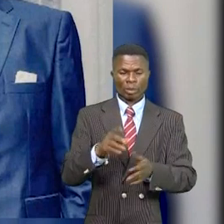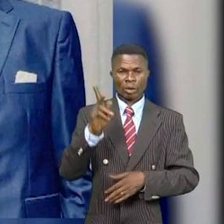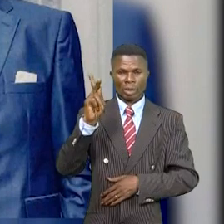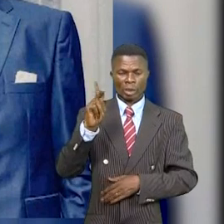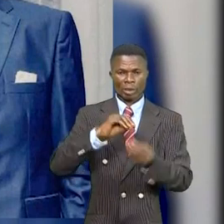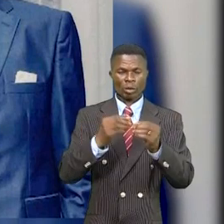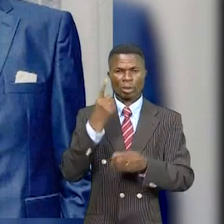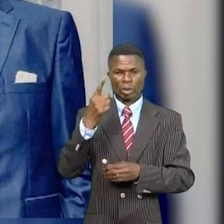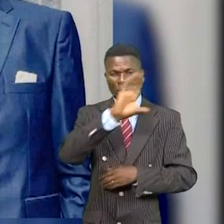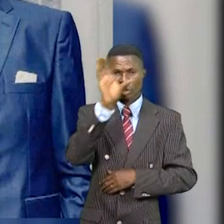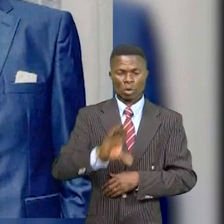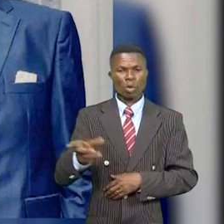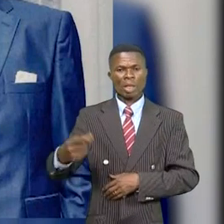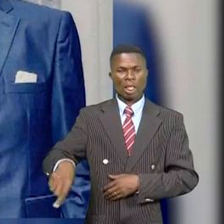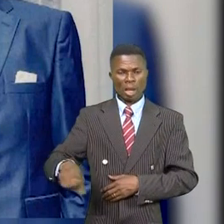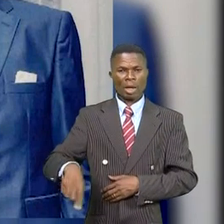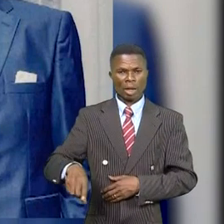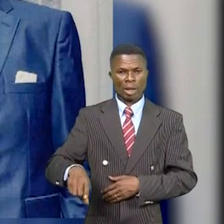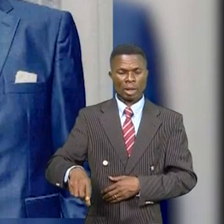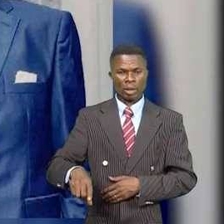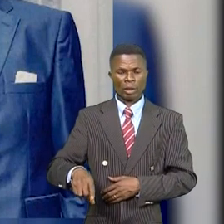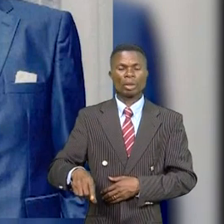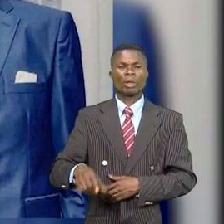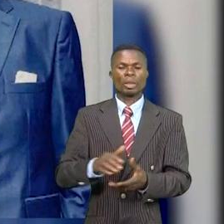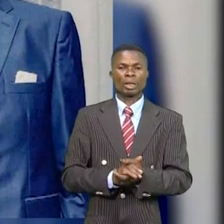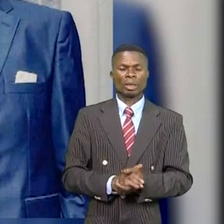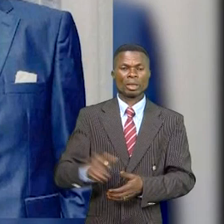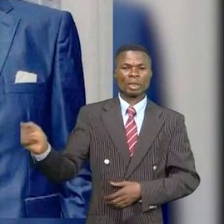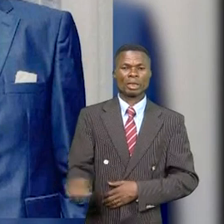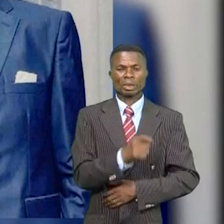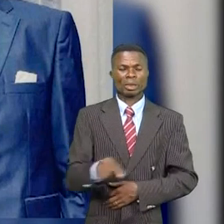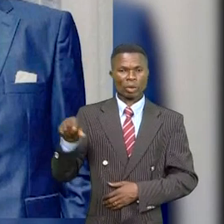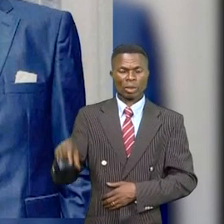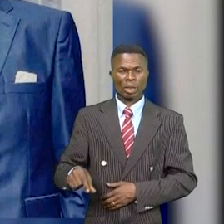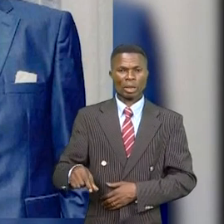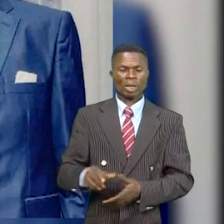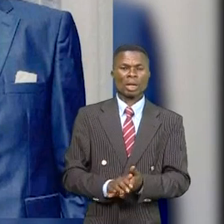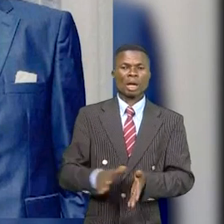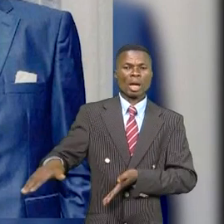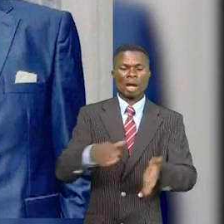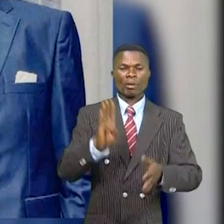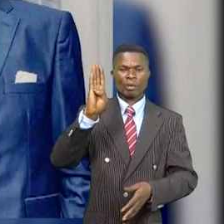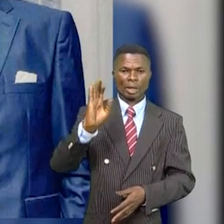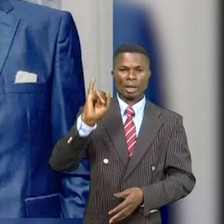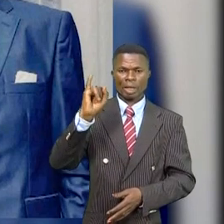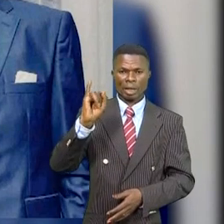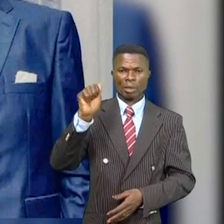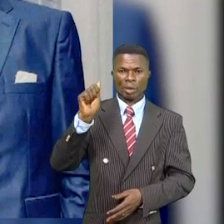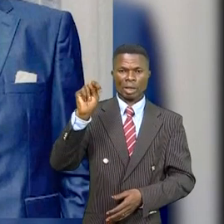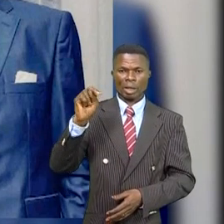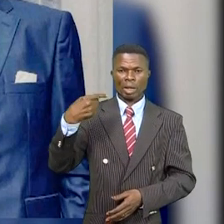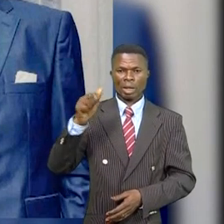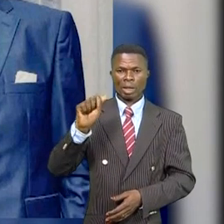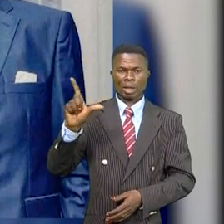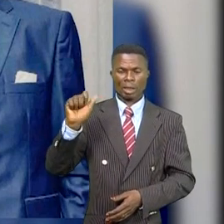Ganimeron 1, commune de Lemba, cité Salongo, référence Avenue Biangala, Salongo terminus, entrée